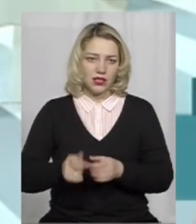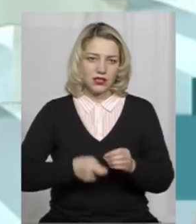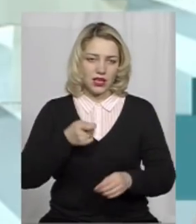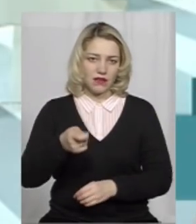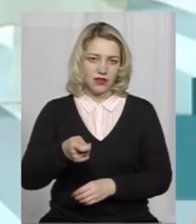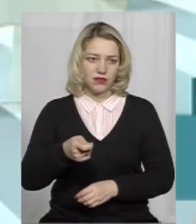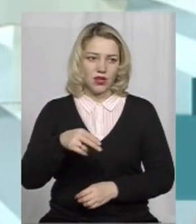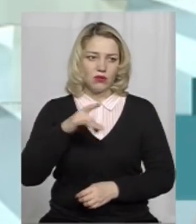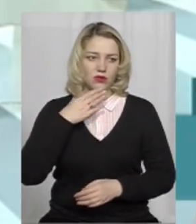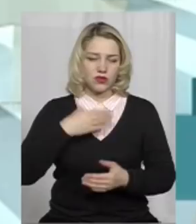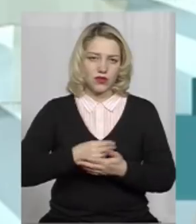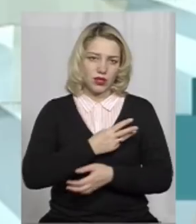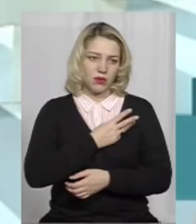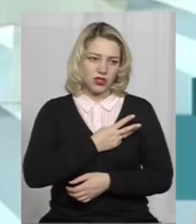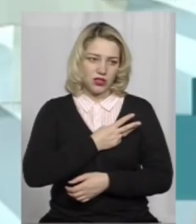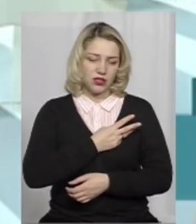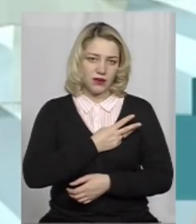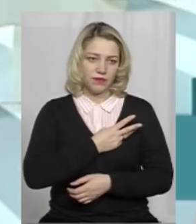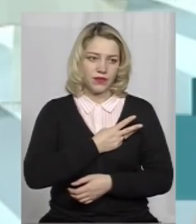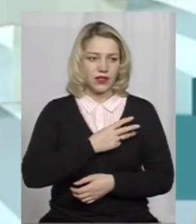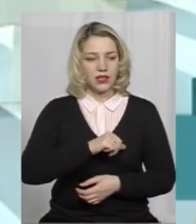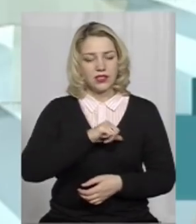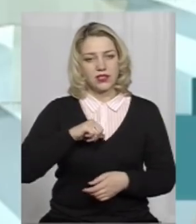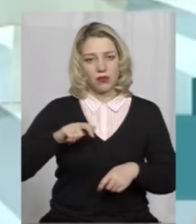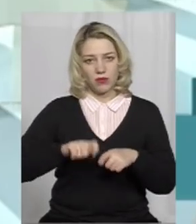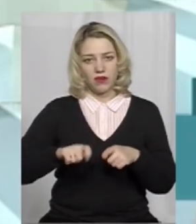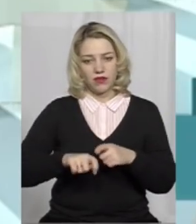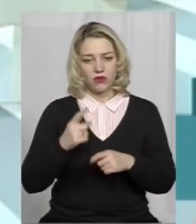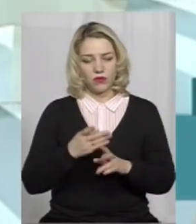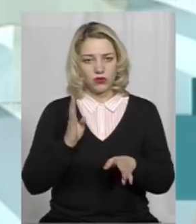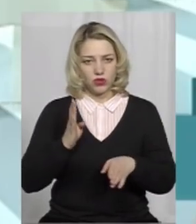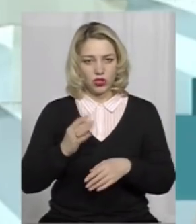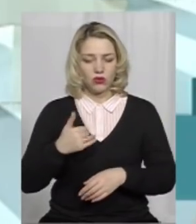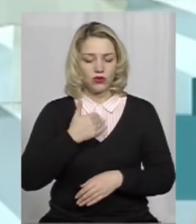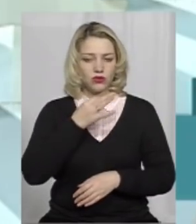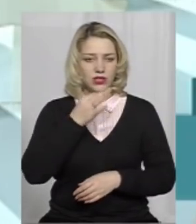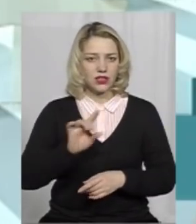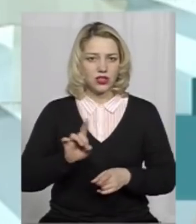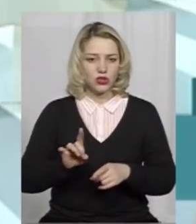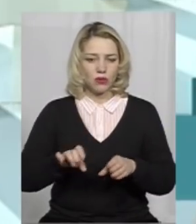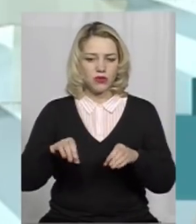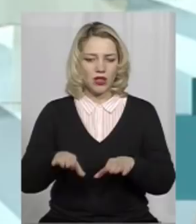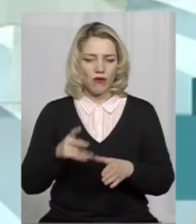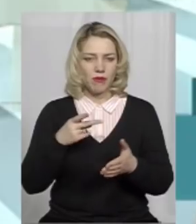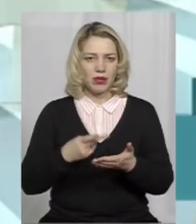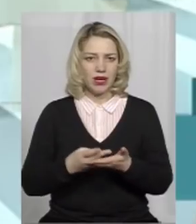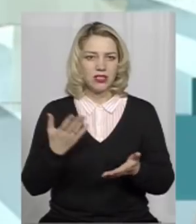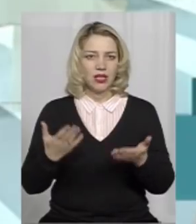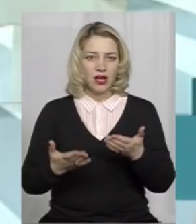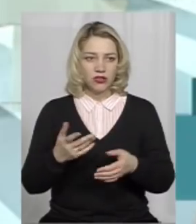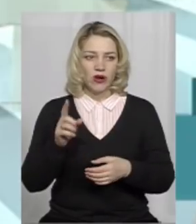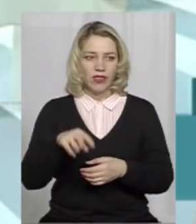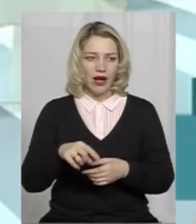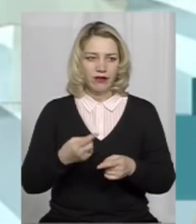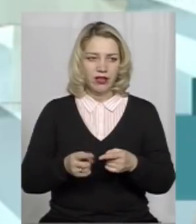заявив про своє бажання самоперевірки в першу чергу. Хочу сказати, що постановою передбачено, що навіть якщо